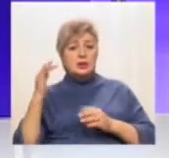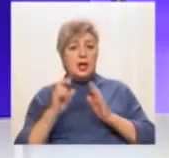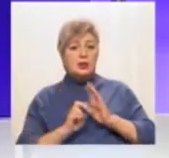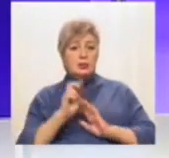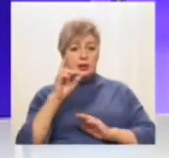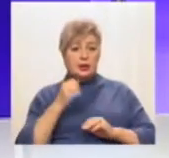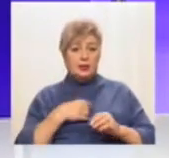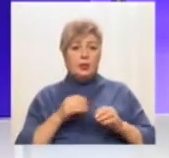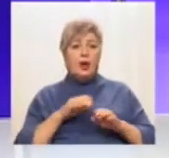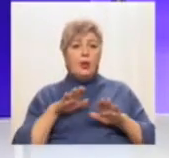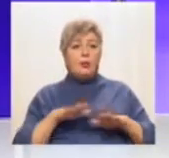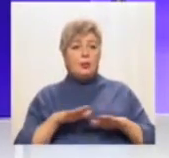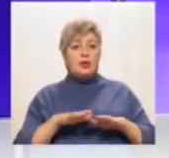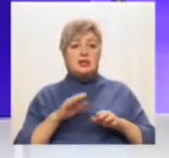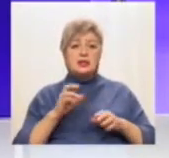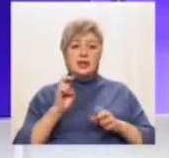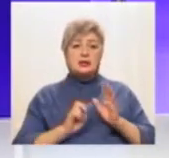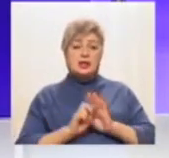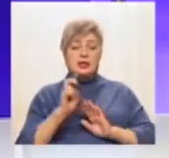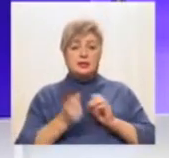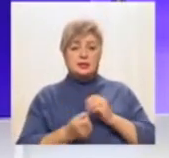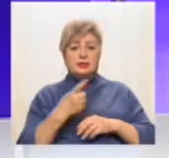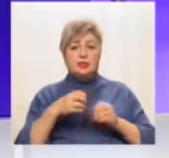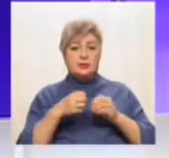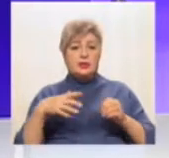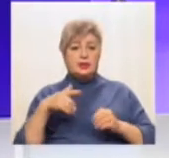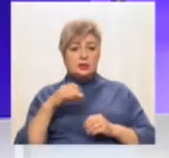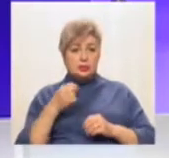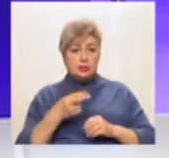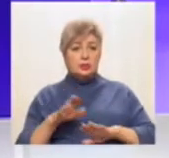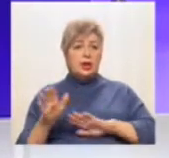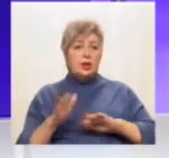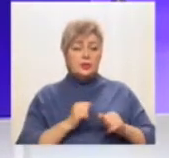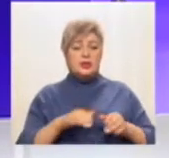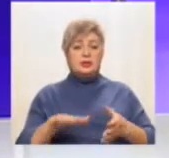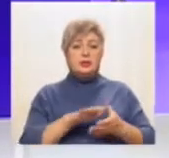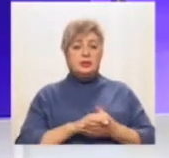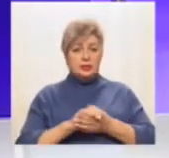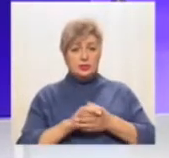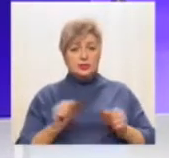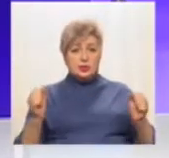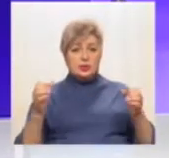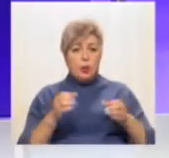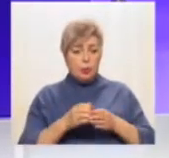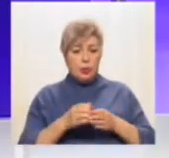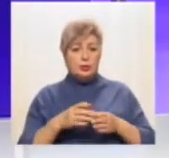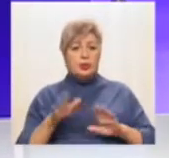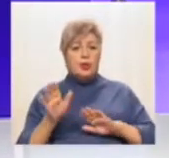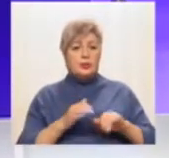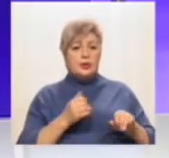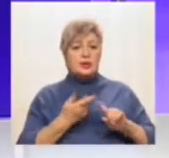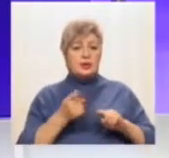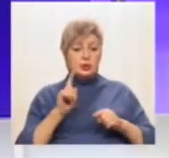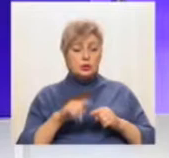Україні з'явилася 15 грудня, після об'єднавчого собору, на якому обрали предстоятеля митрополита Епіфанія. Після цього